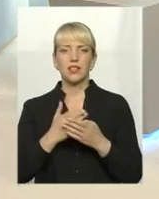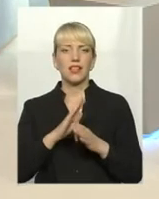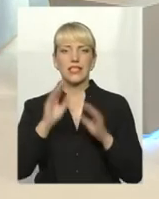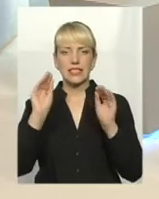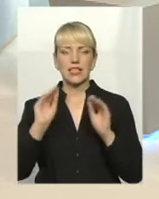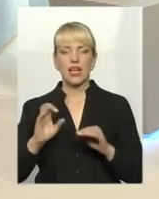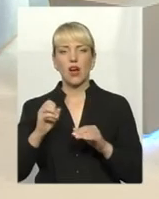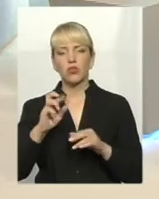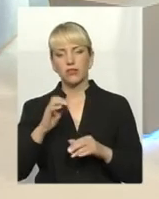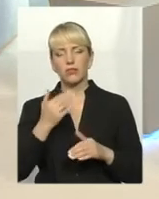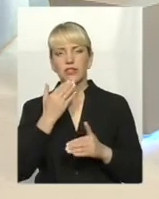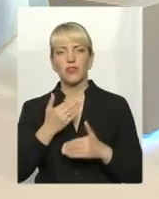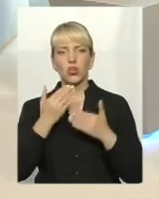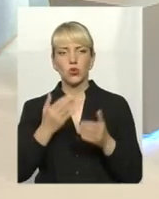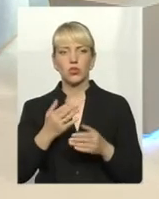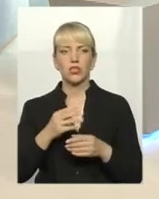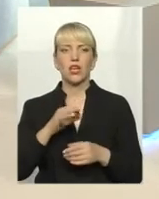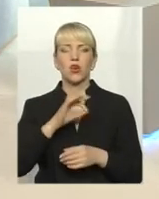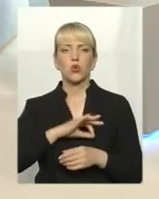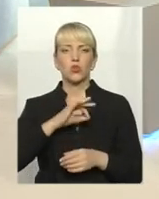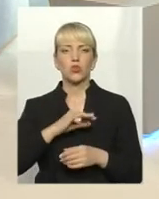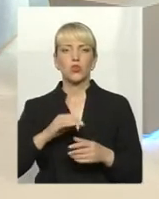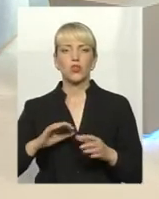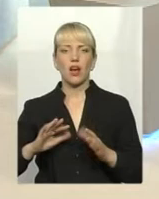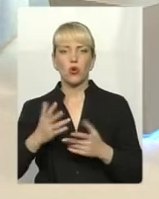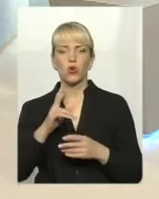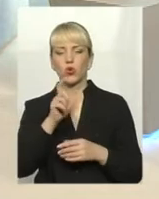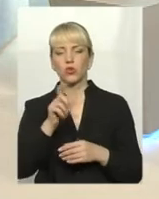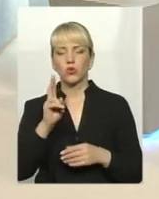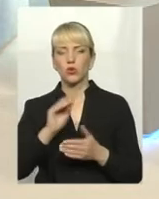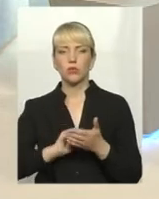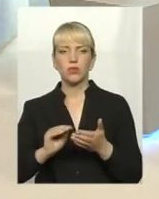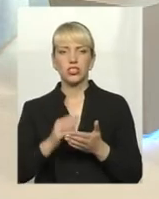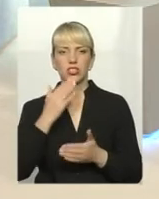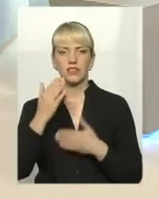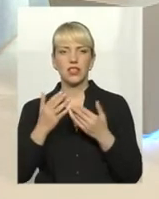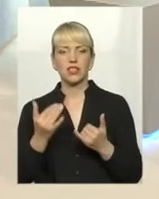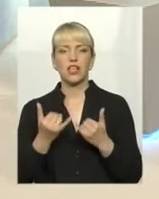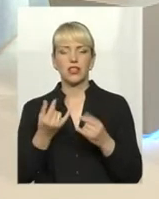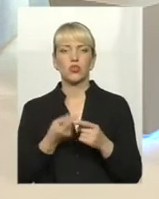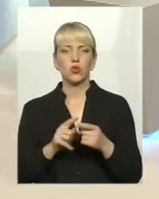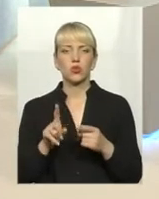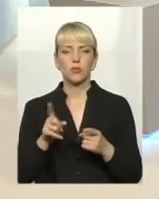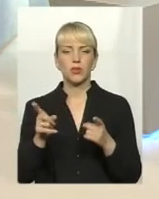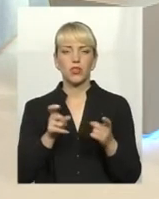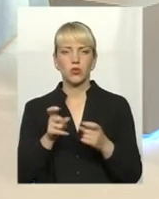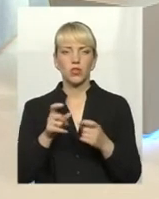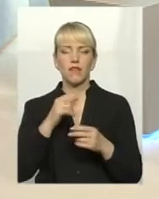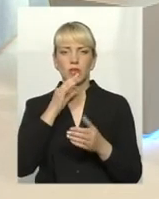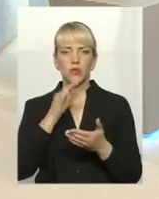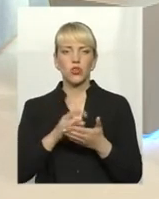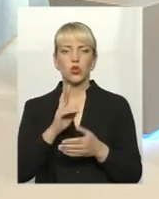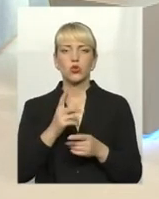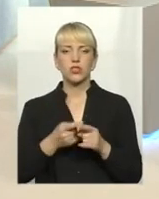користуючись нагодою до тих осіб, які нам пише звернення. Адже для того, щоб притягнути до відповідальності тих, хто так робить, необхідно